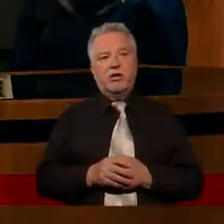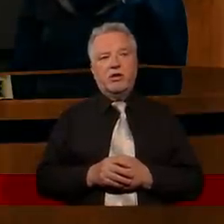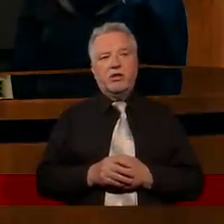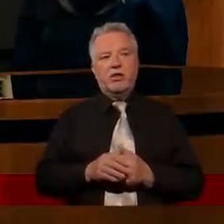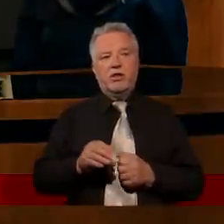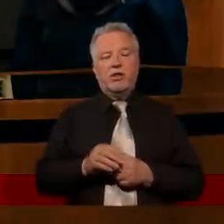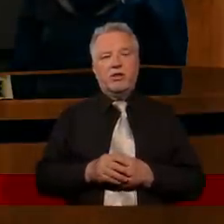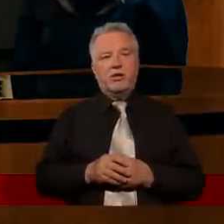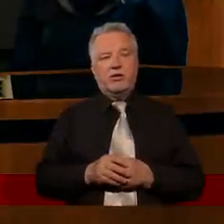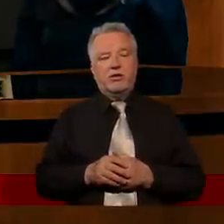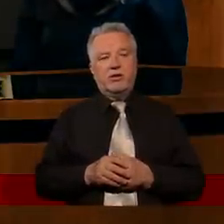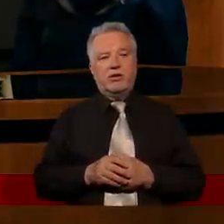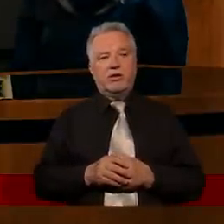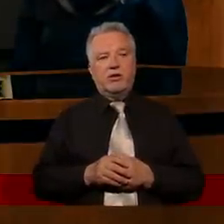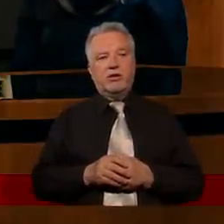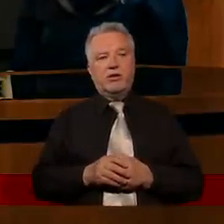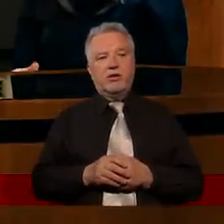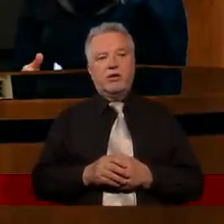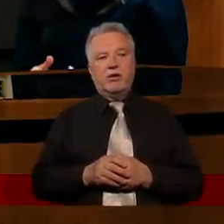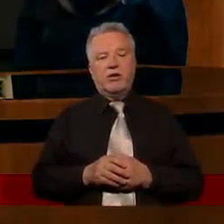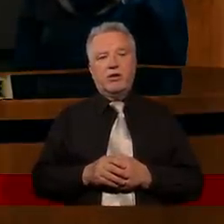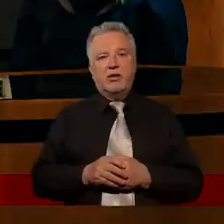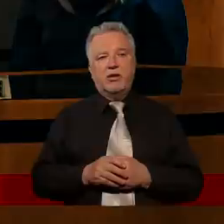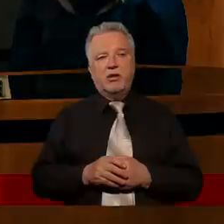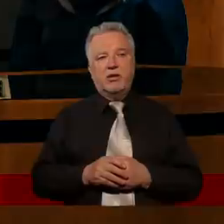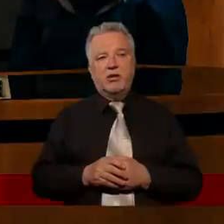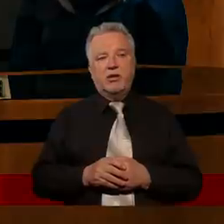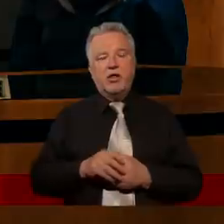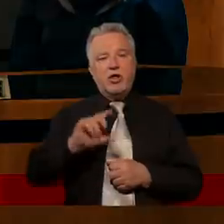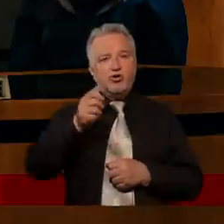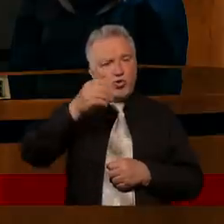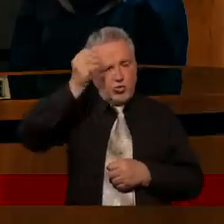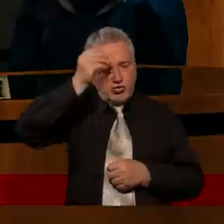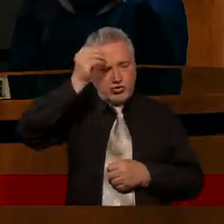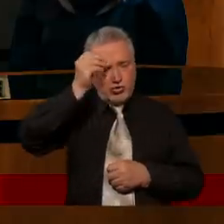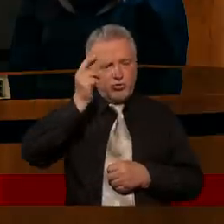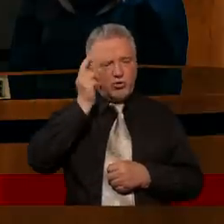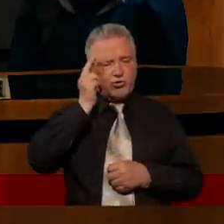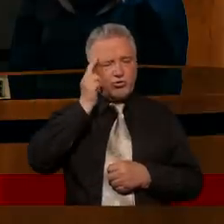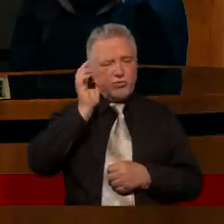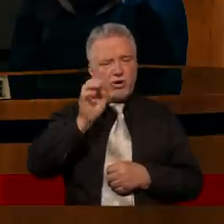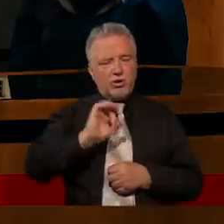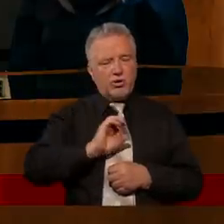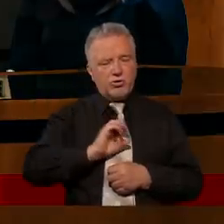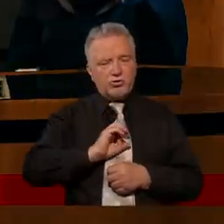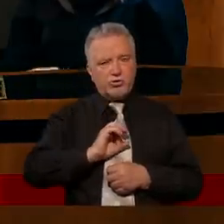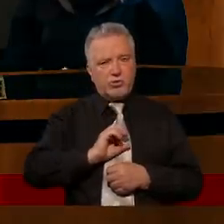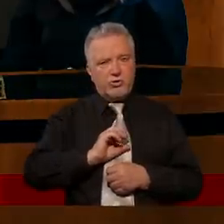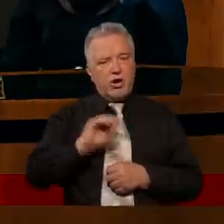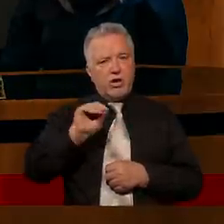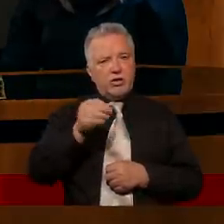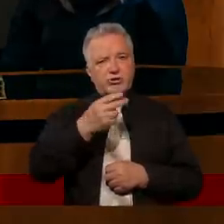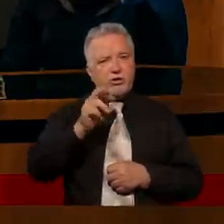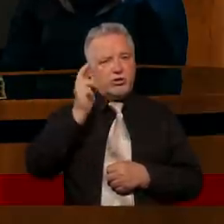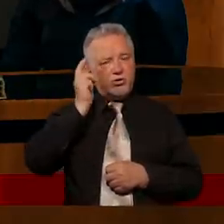Jeszcze do tego będziemy wracać. To jest dokładnie, co uczniowie rozumieli. Co myśleli o sobie. Wcale chyba nie rozumieli